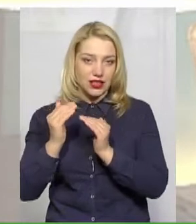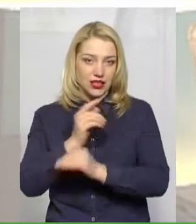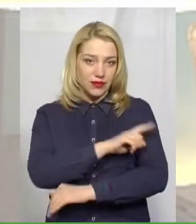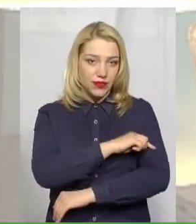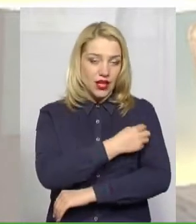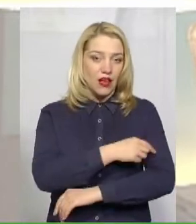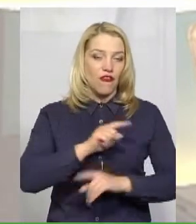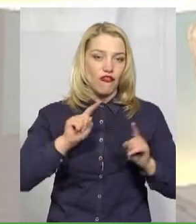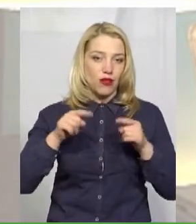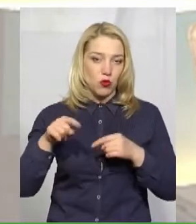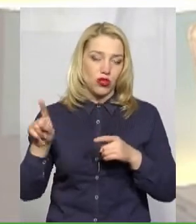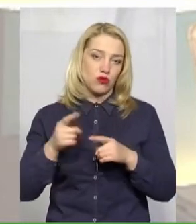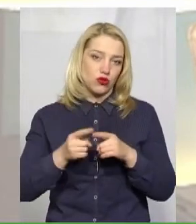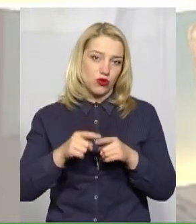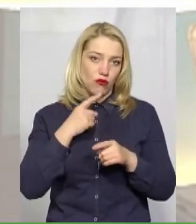говорять правоохоронці?